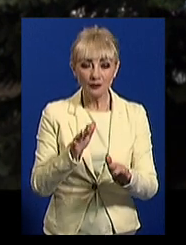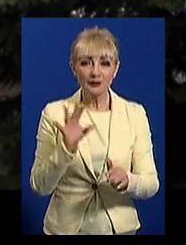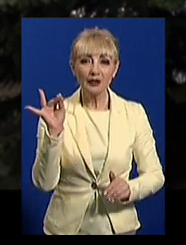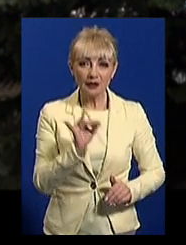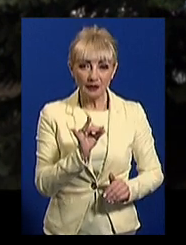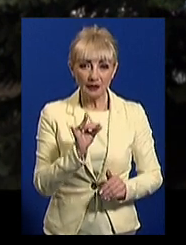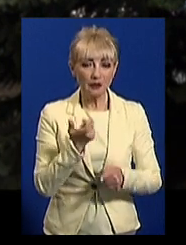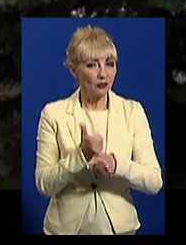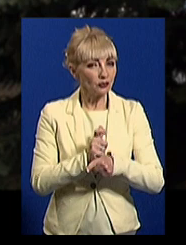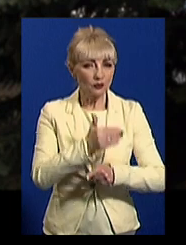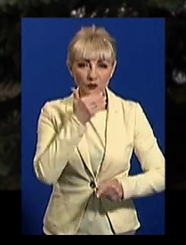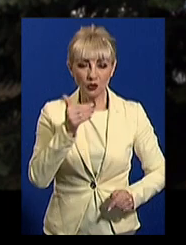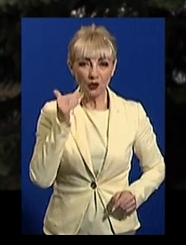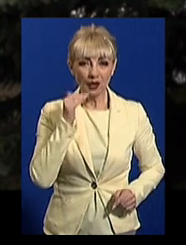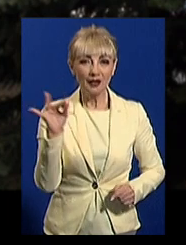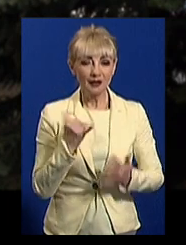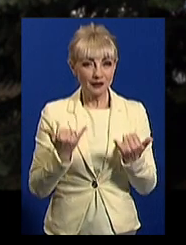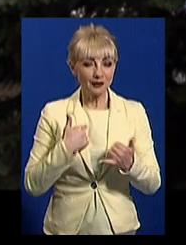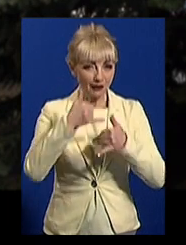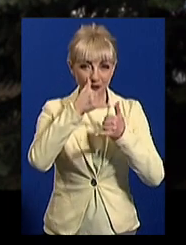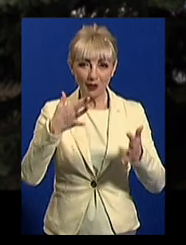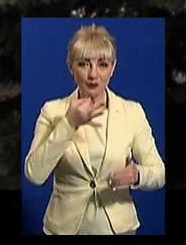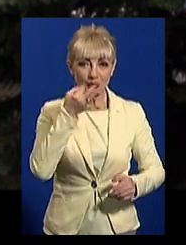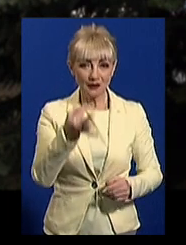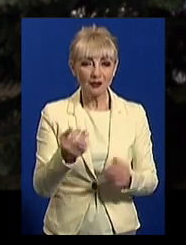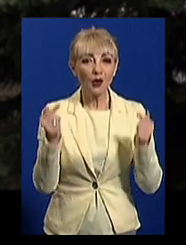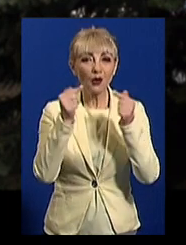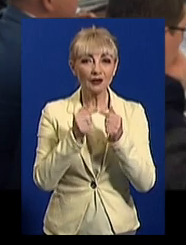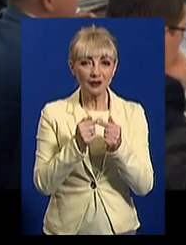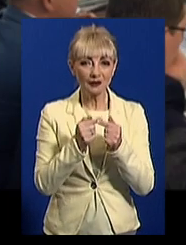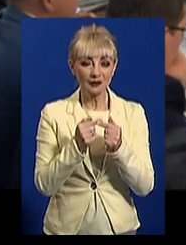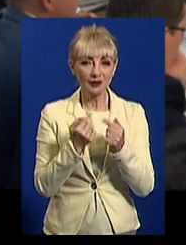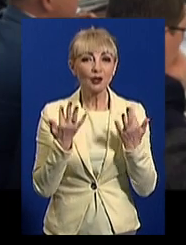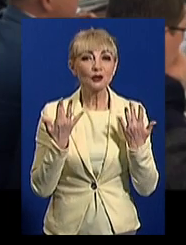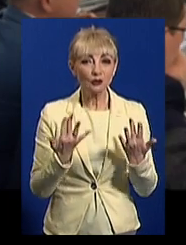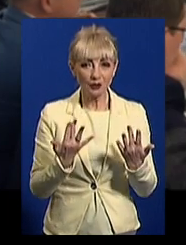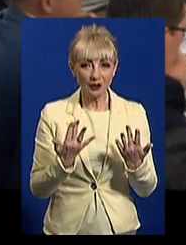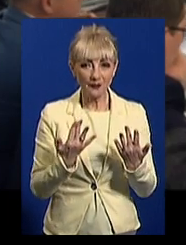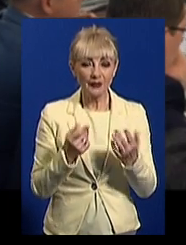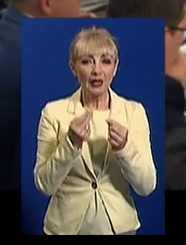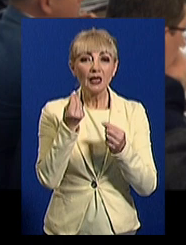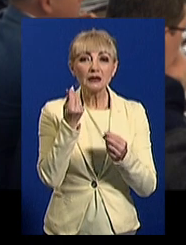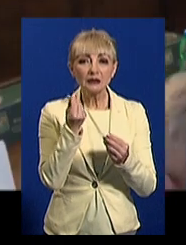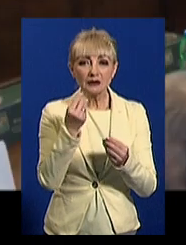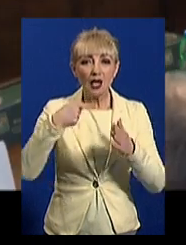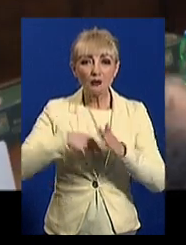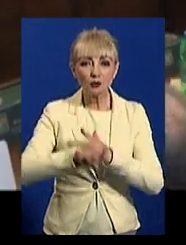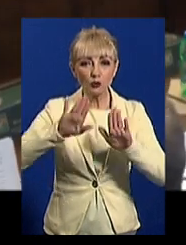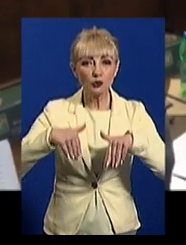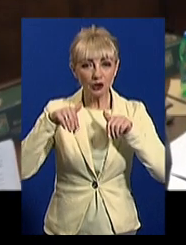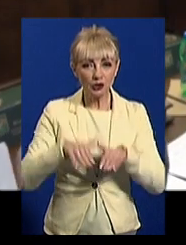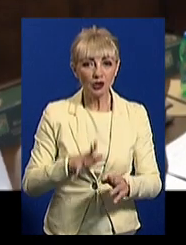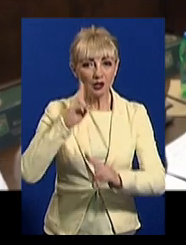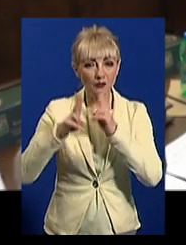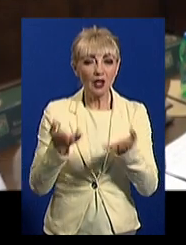Їх достатньо великий обсяг. Наразі я не можу сказати конкретну чисельність. Ціна на квитоку Матрой після рішення апеляції